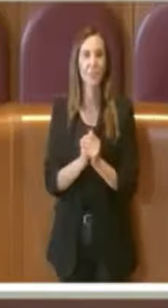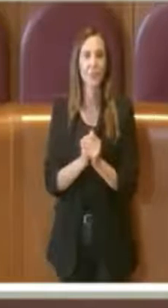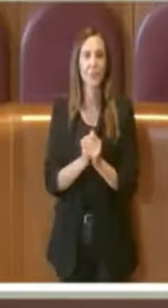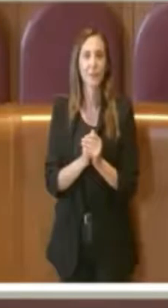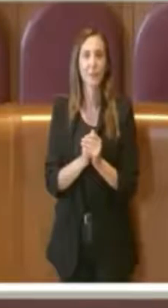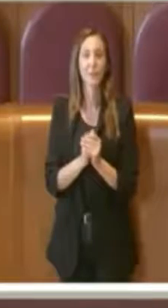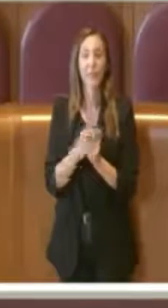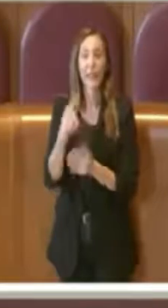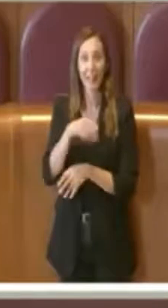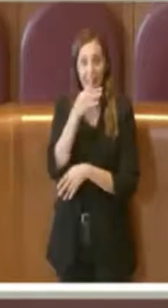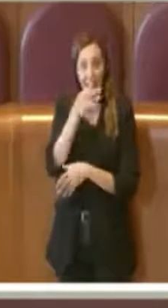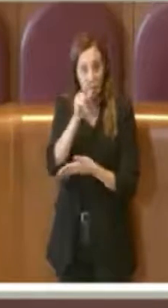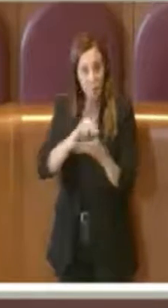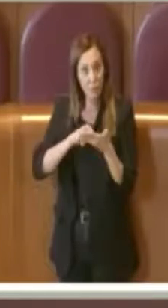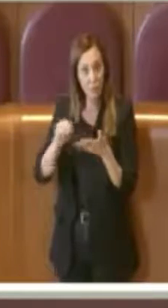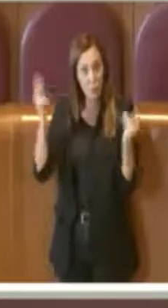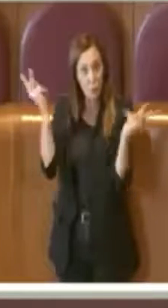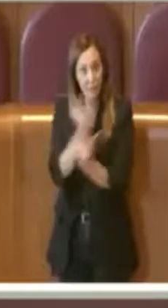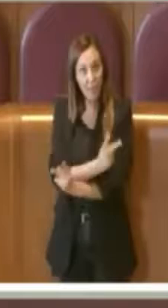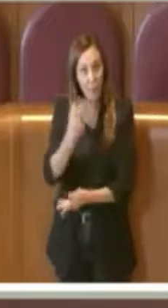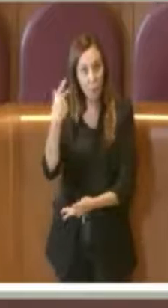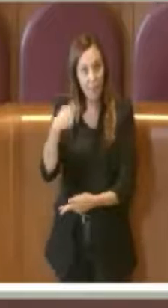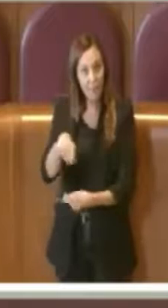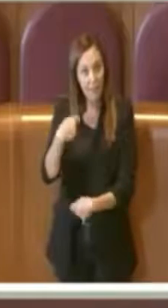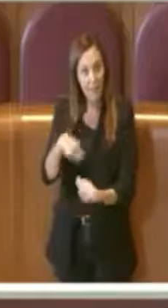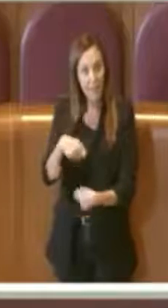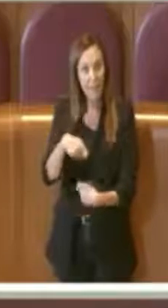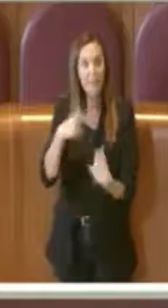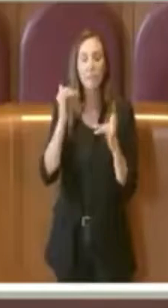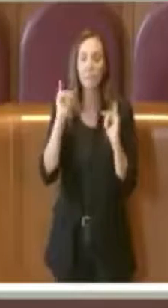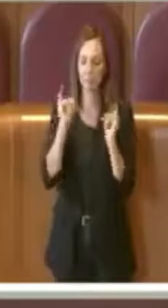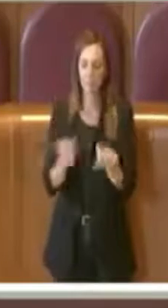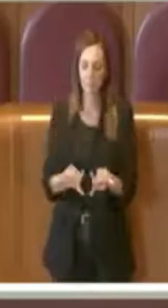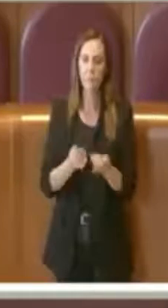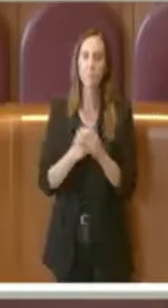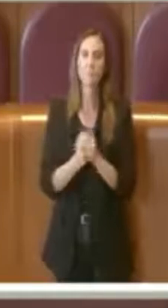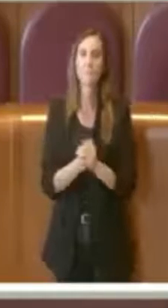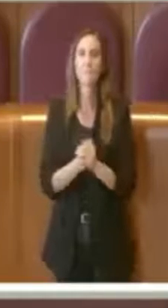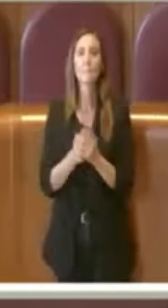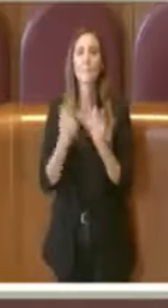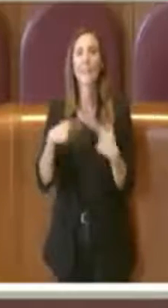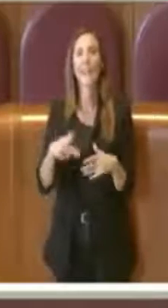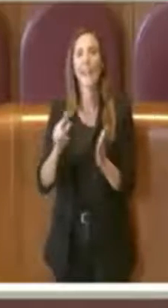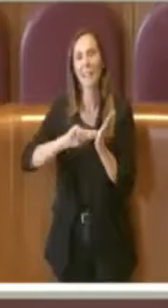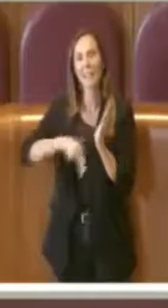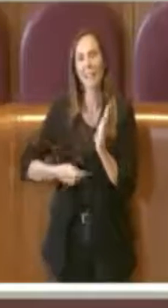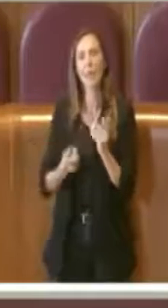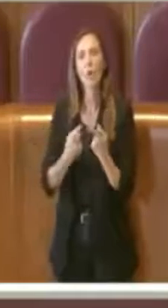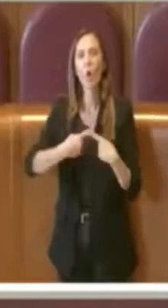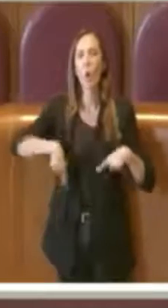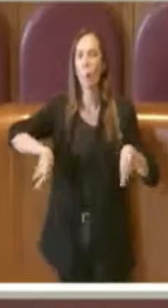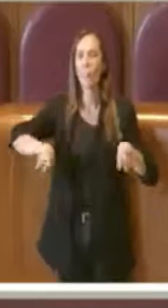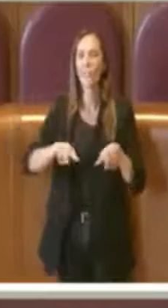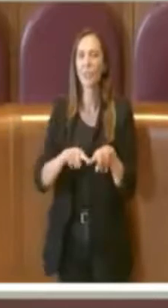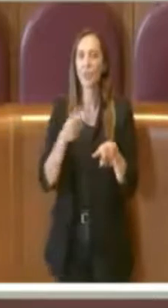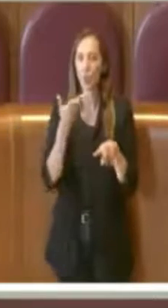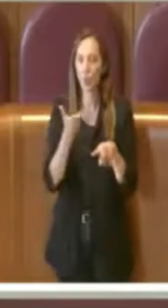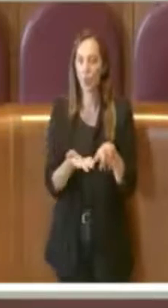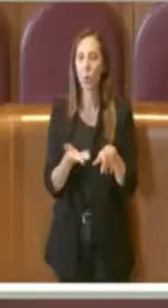Siamo in dichiarazione di voto, vero Presidente? Siamo in dichiarazione di voto. L'emendamento di Commissione è molto